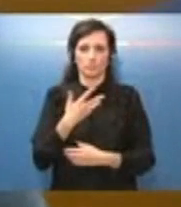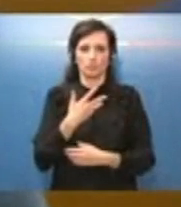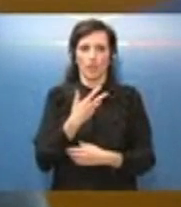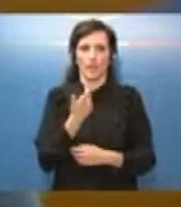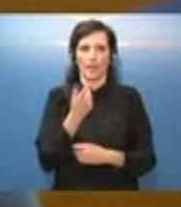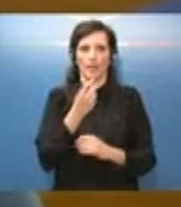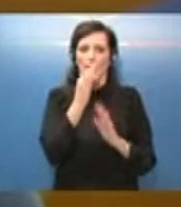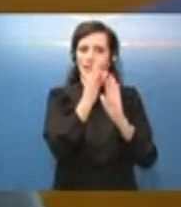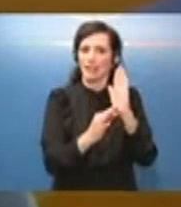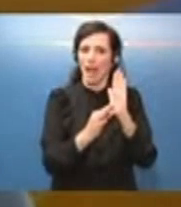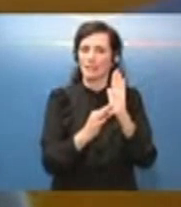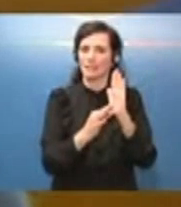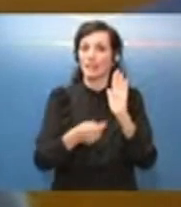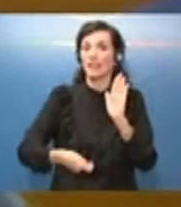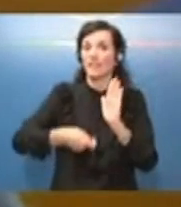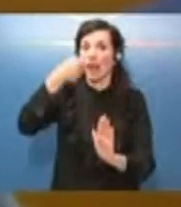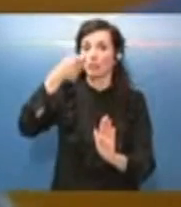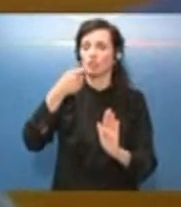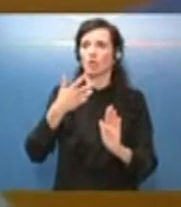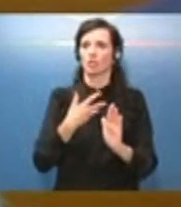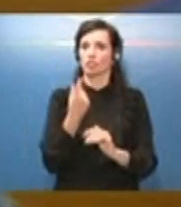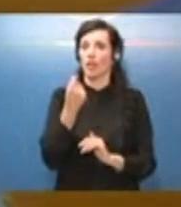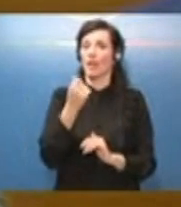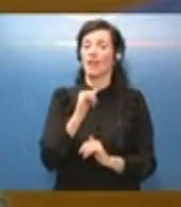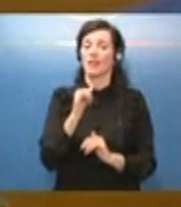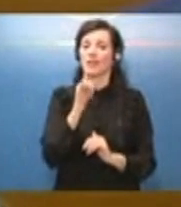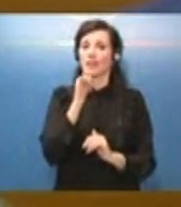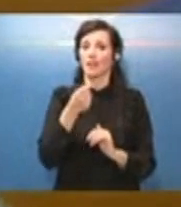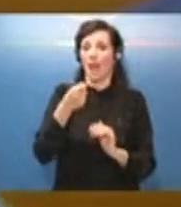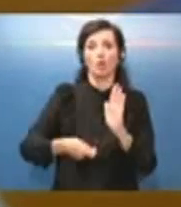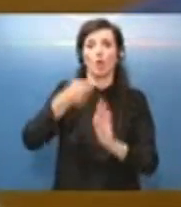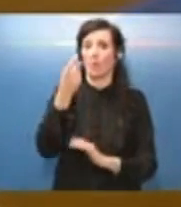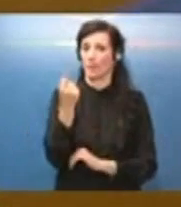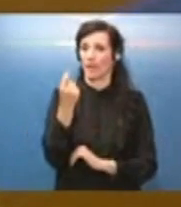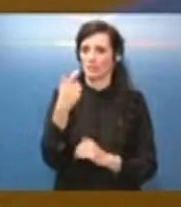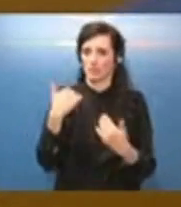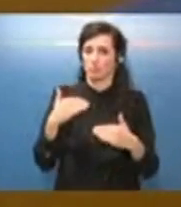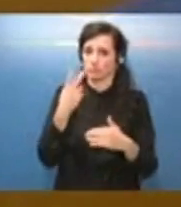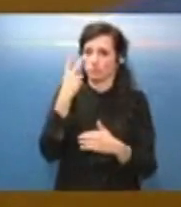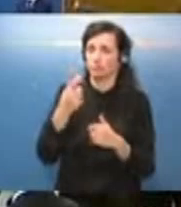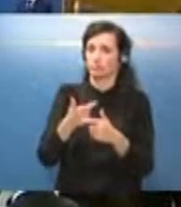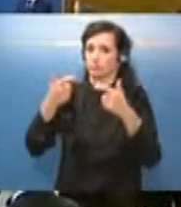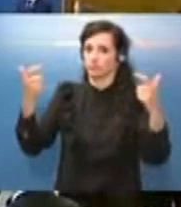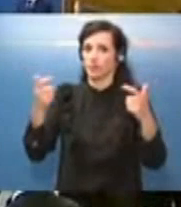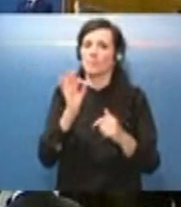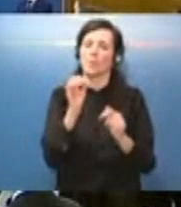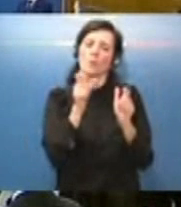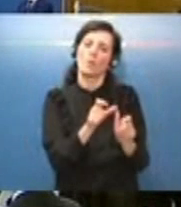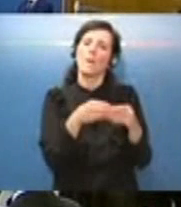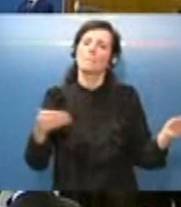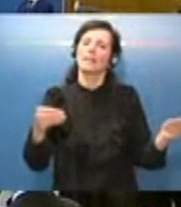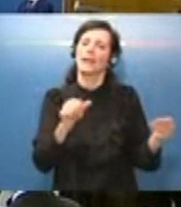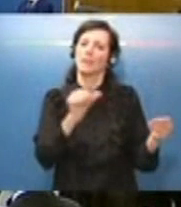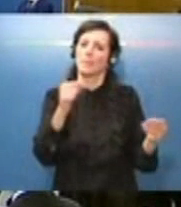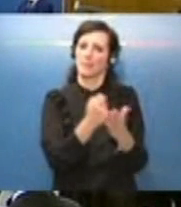inflazione e un caro prezzi importante che riguarda poi sia le materie prime, quindi cose di questo